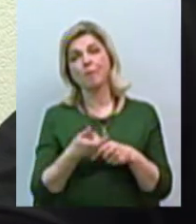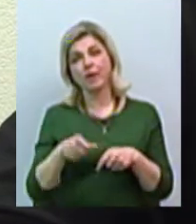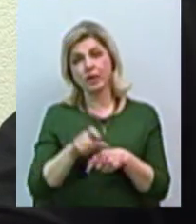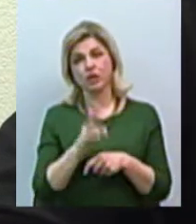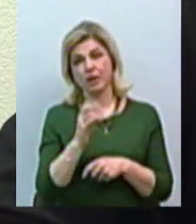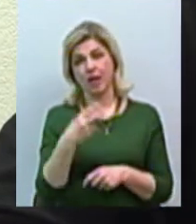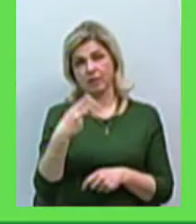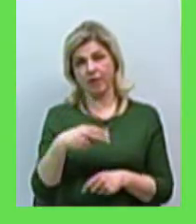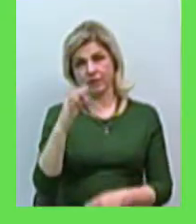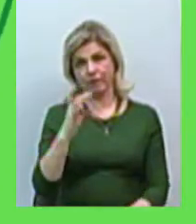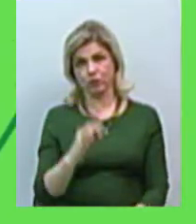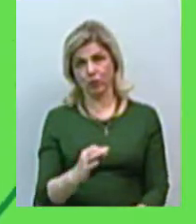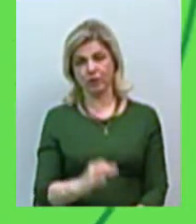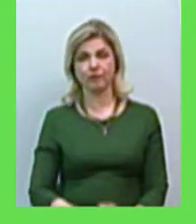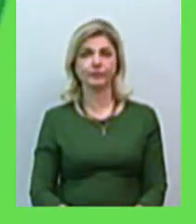20%.